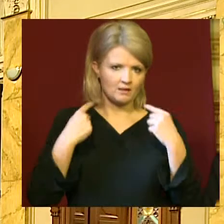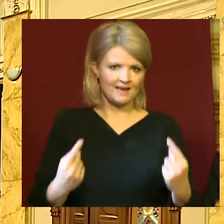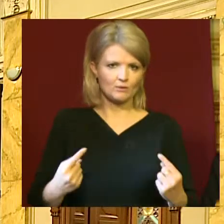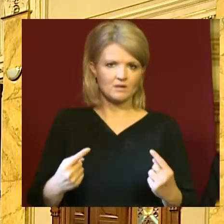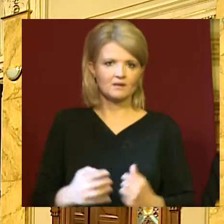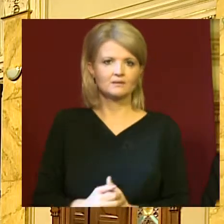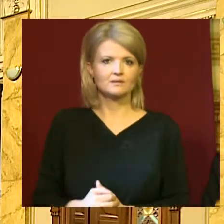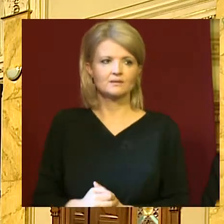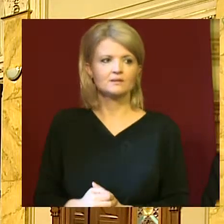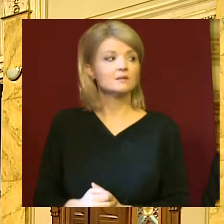szavazott nemmel a kérdésben.